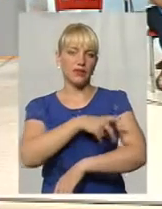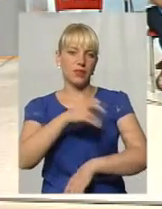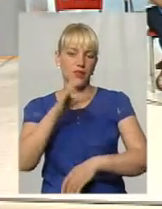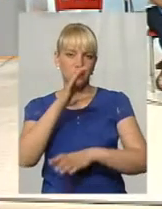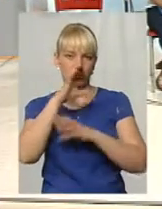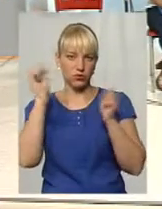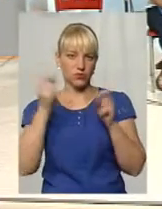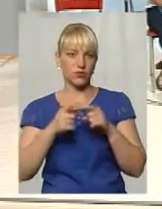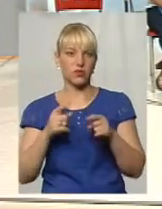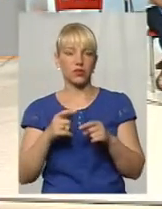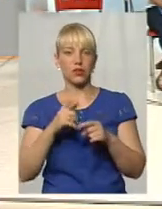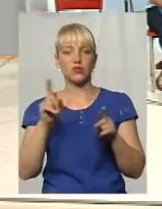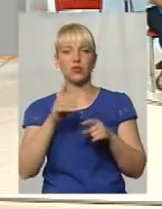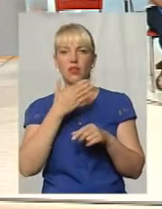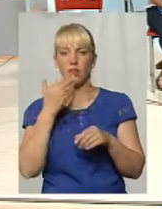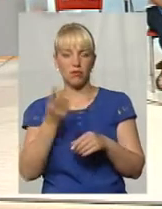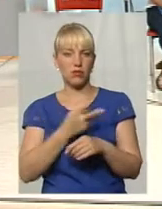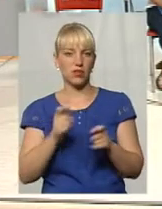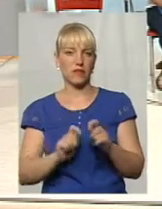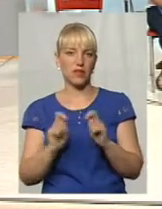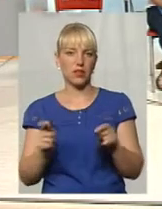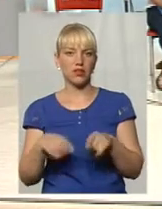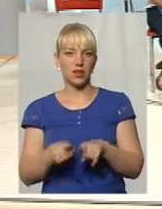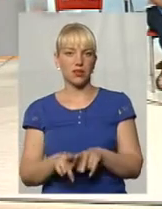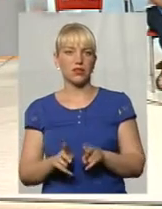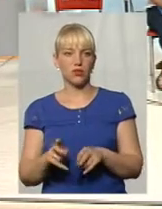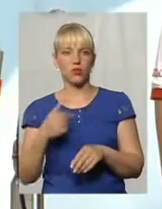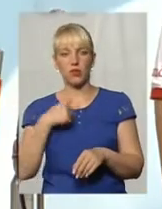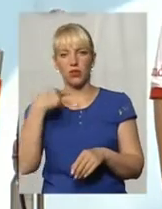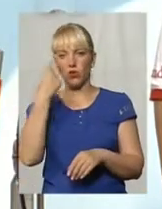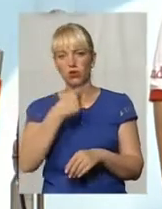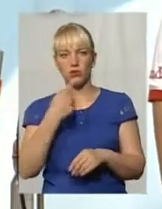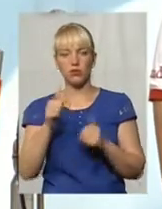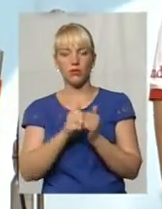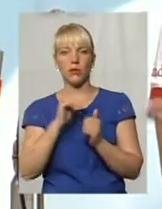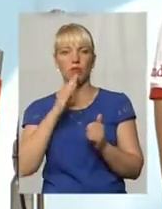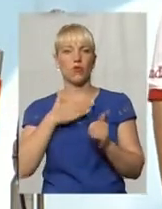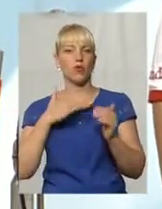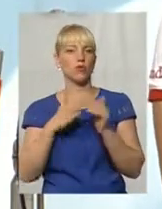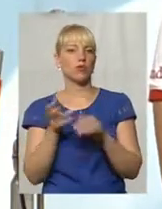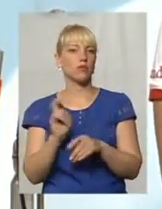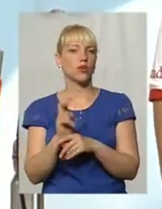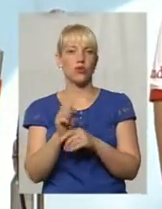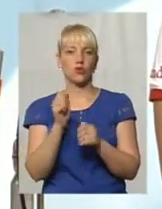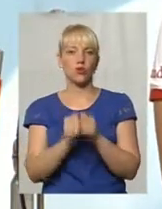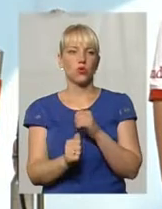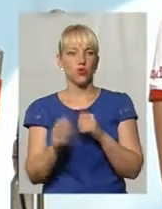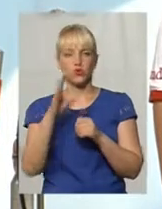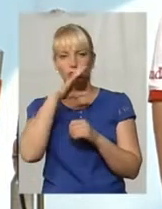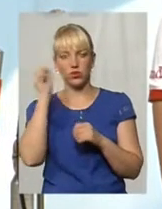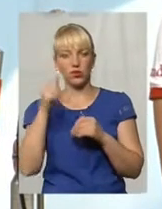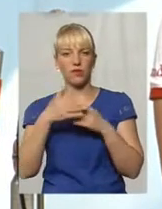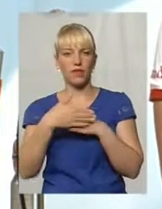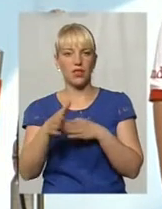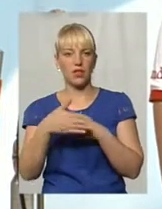бажання викривати такі злочини? Ну, в мене особисто недалеко біля мого будинку приходь кожну ніч відкриті двері. Ну,